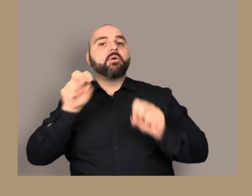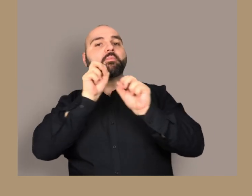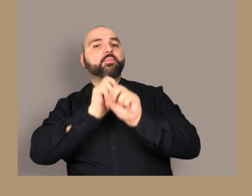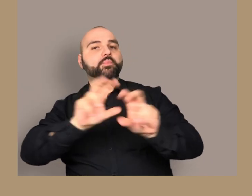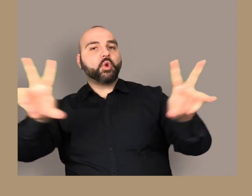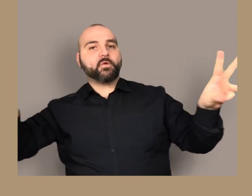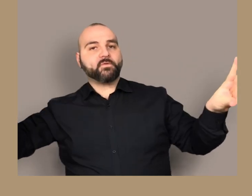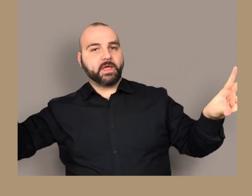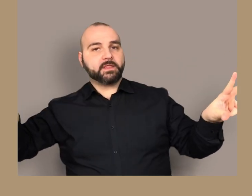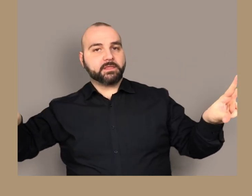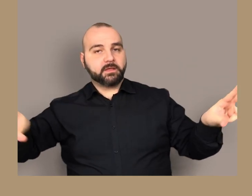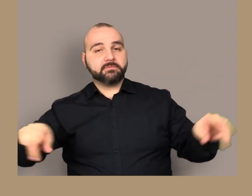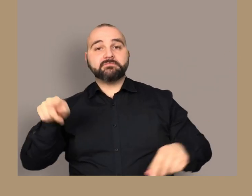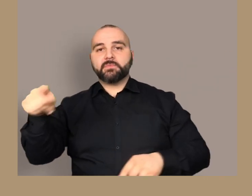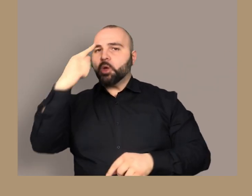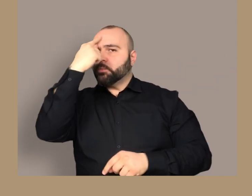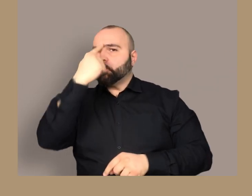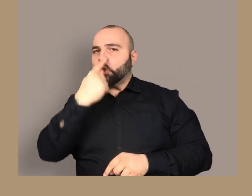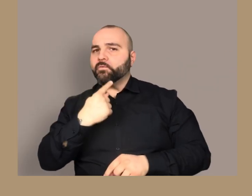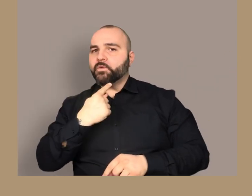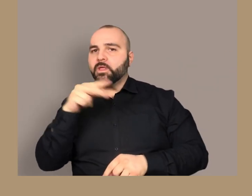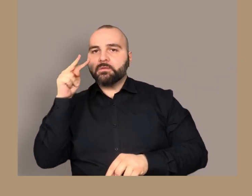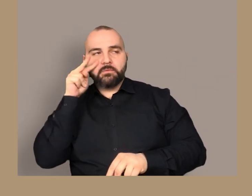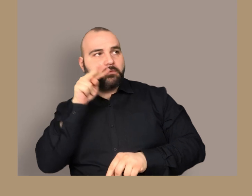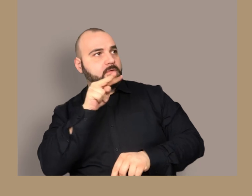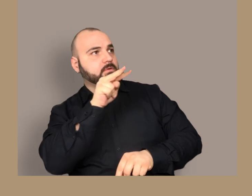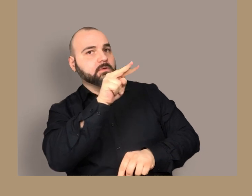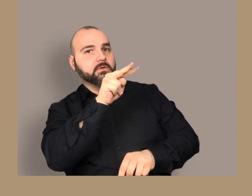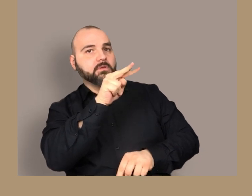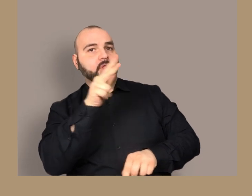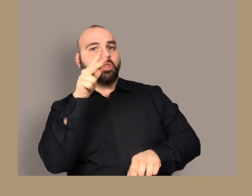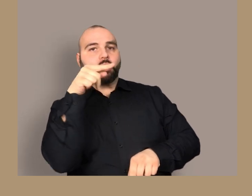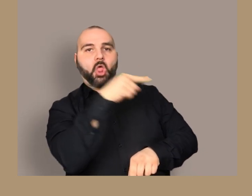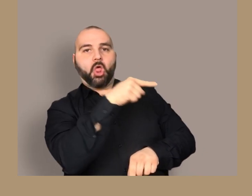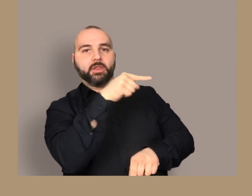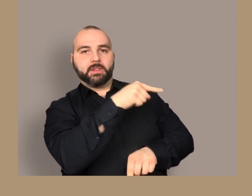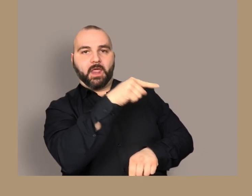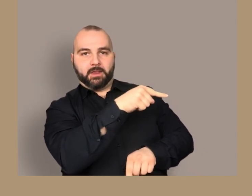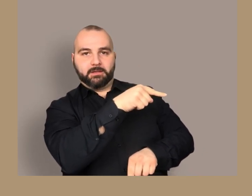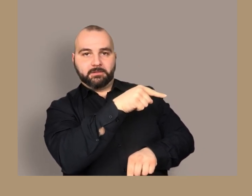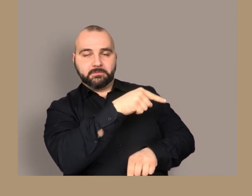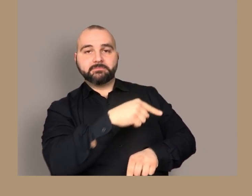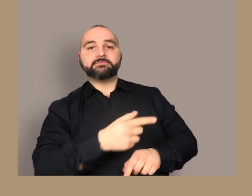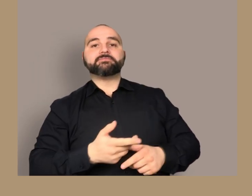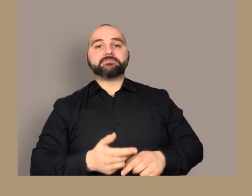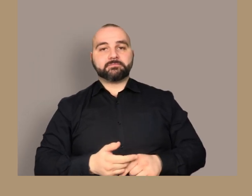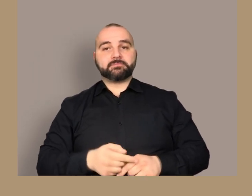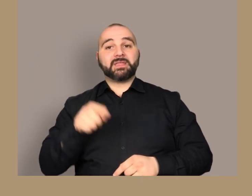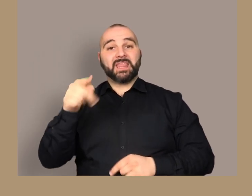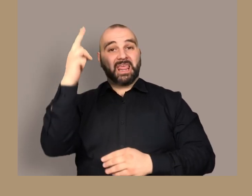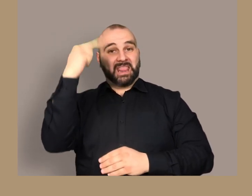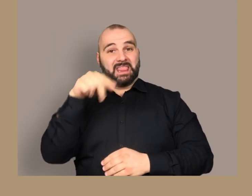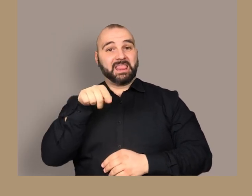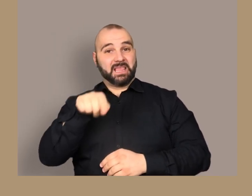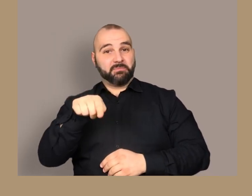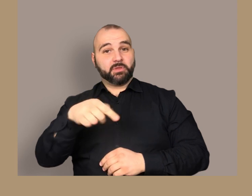mantello scende dalle spalle a toccare il suolo Il dipinto era forse collocato sopra una porta e